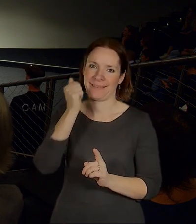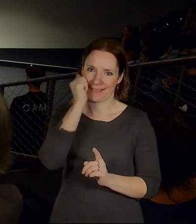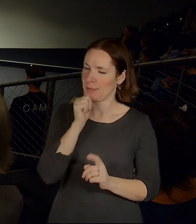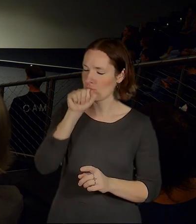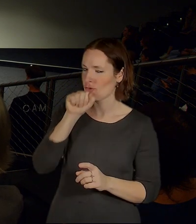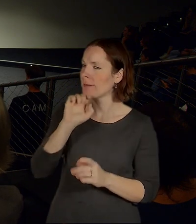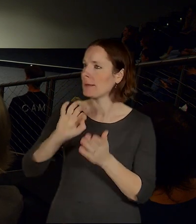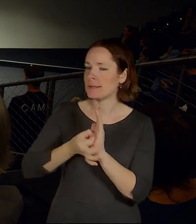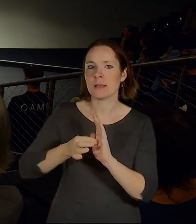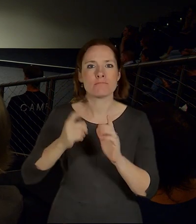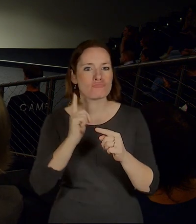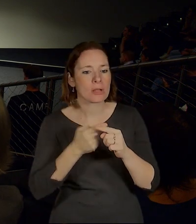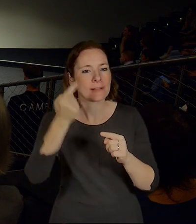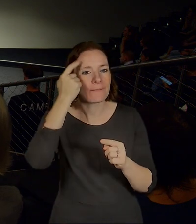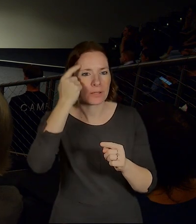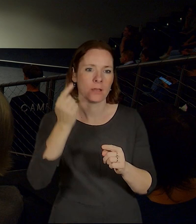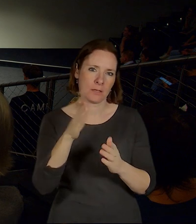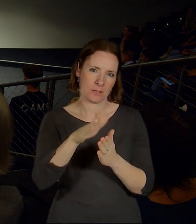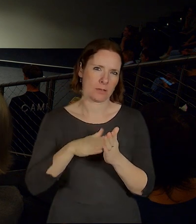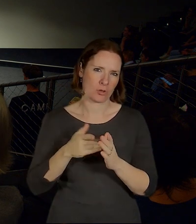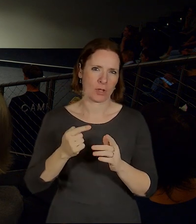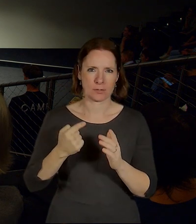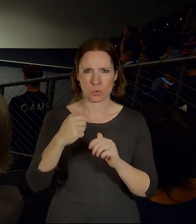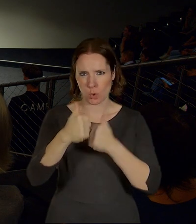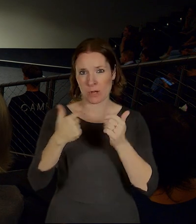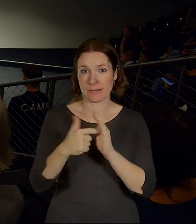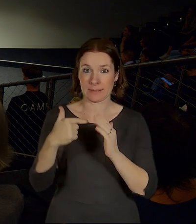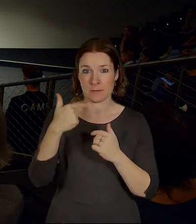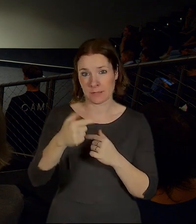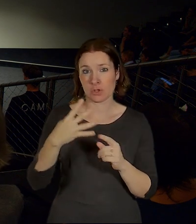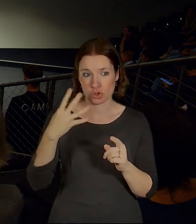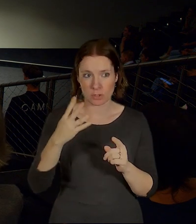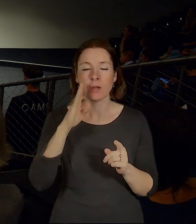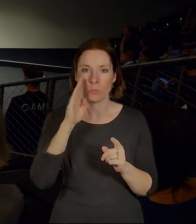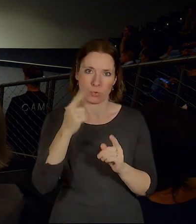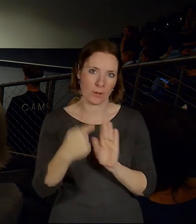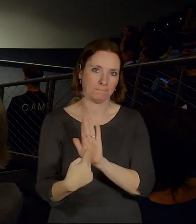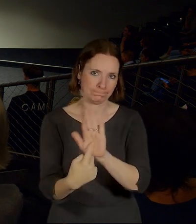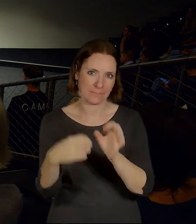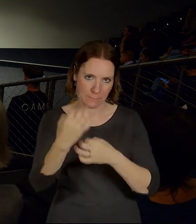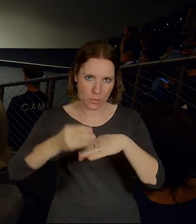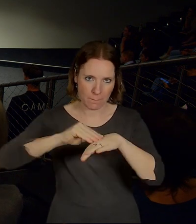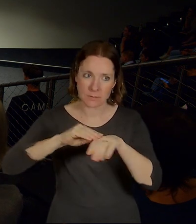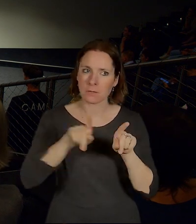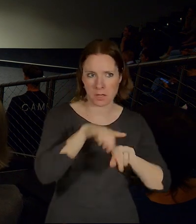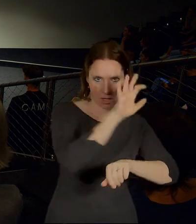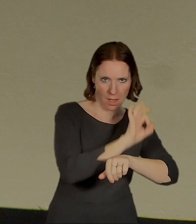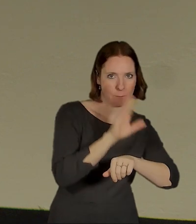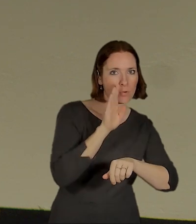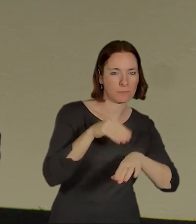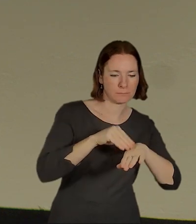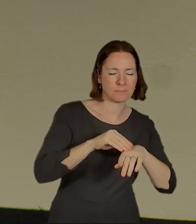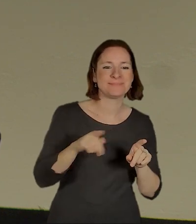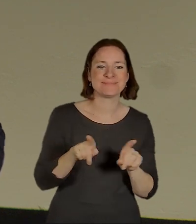doufejme, s velkou pompou prezentováno možná i tady na půdě kempu. My jsme s velkou pompou na Karlově náměstí